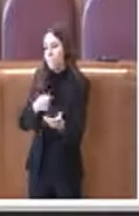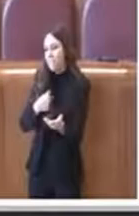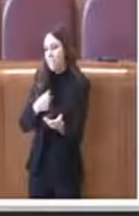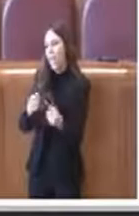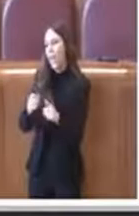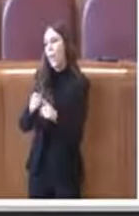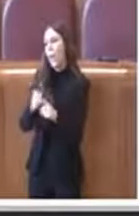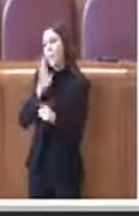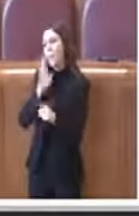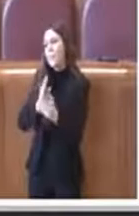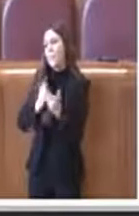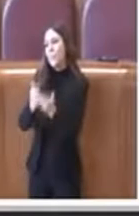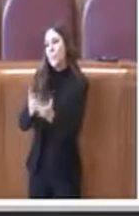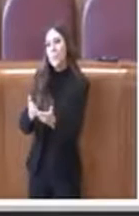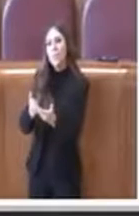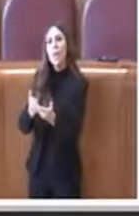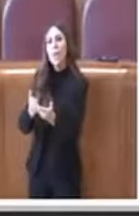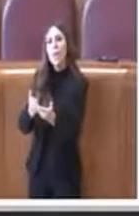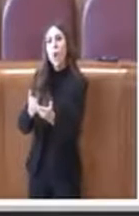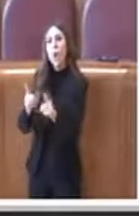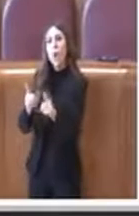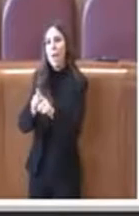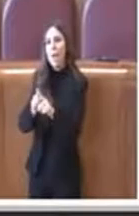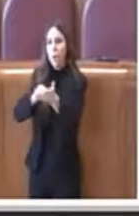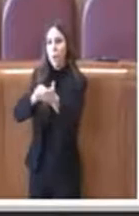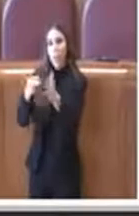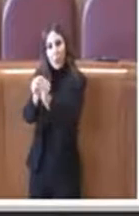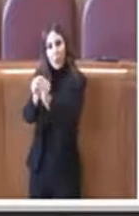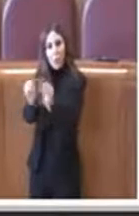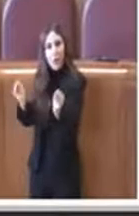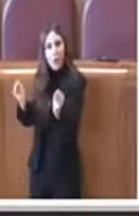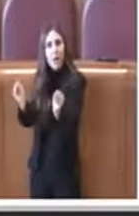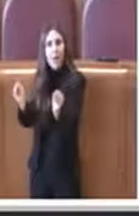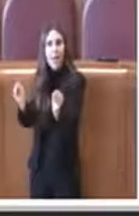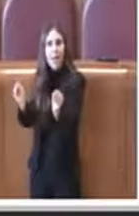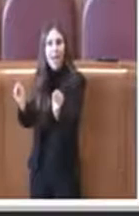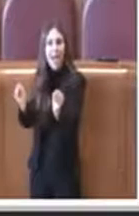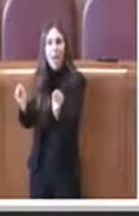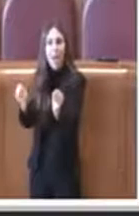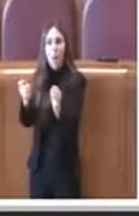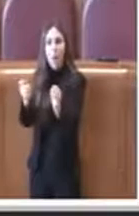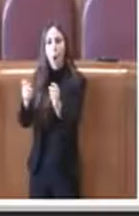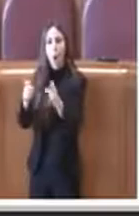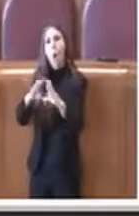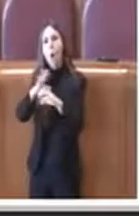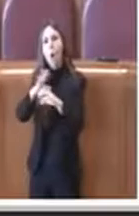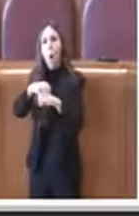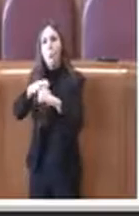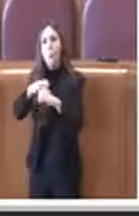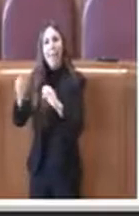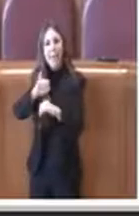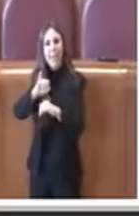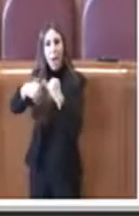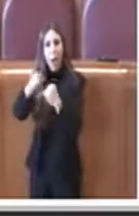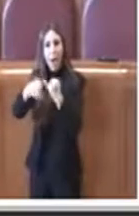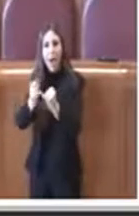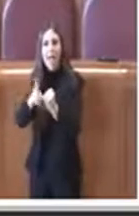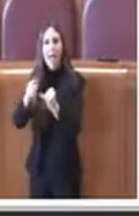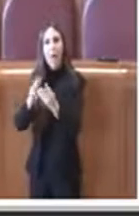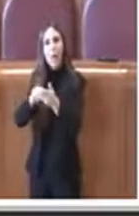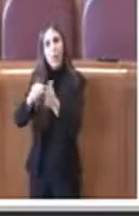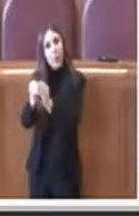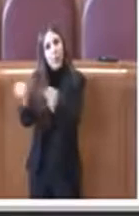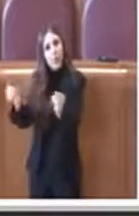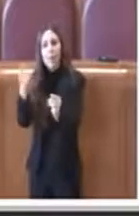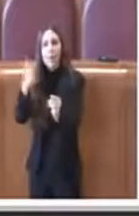aiutarla a trovare il bandolo della matassa della lana che si era aggrovigliata normalmente è un'attività molto complessa dover